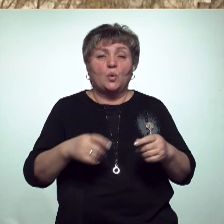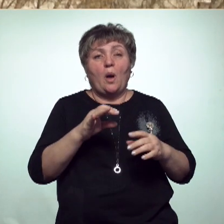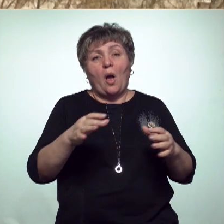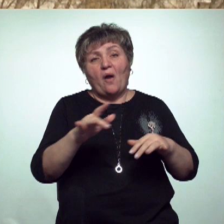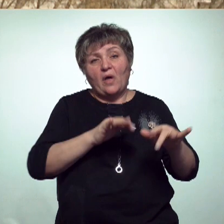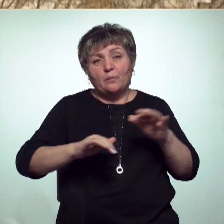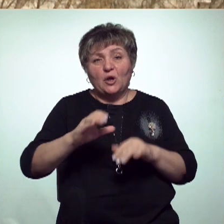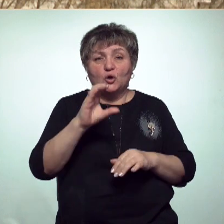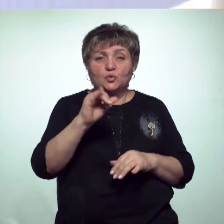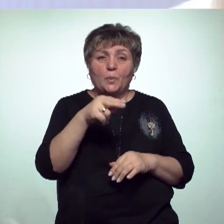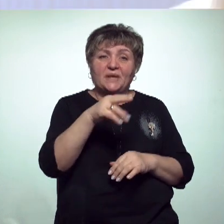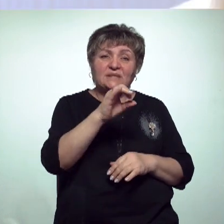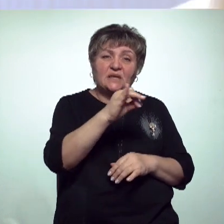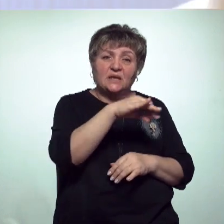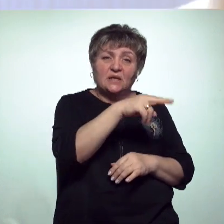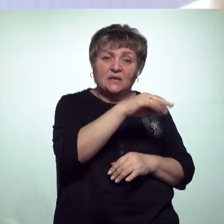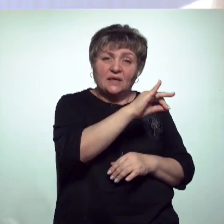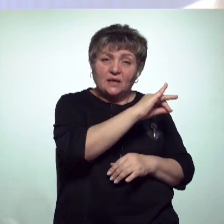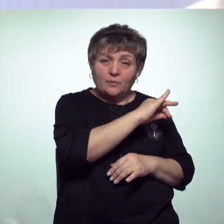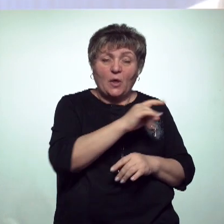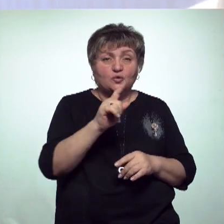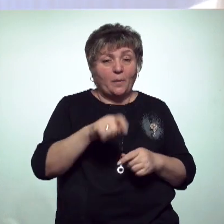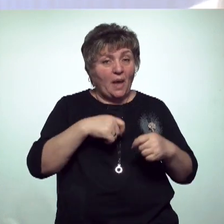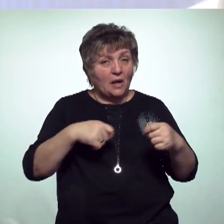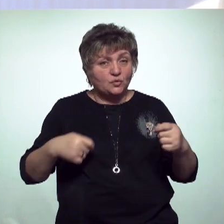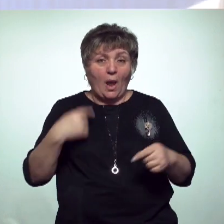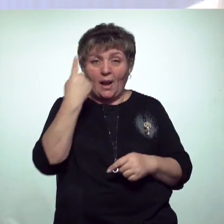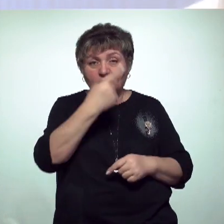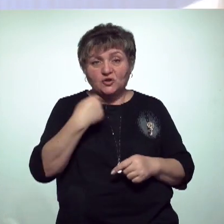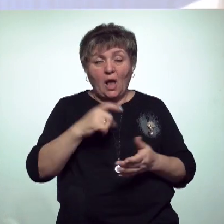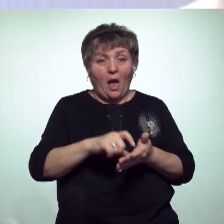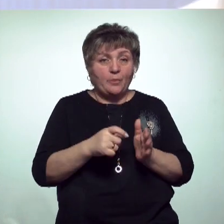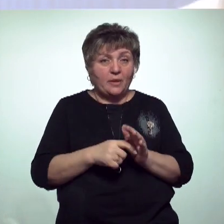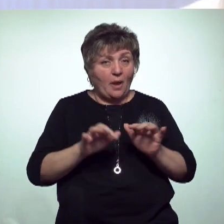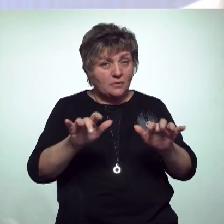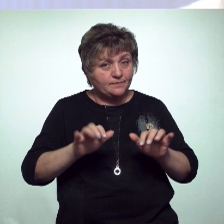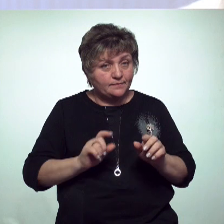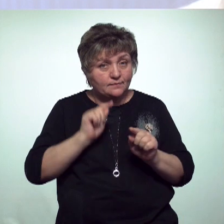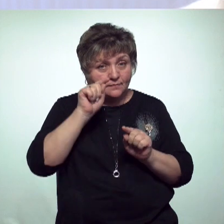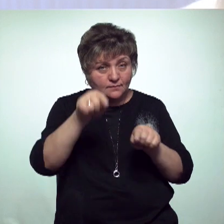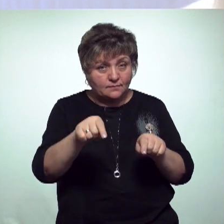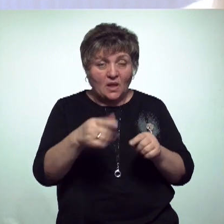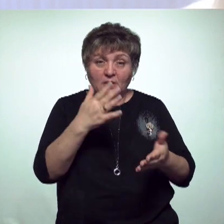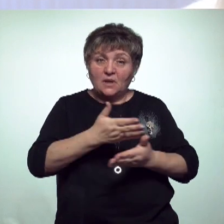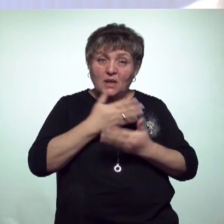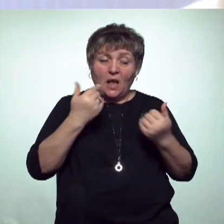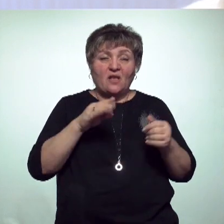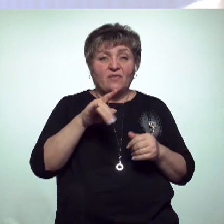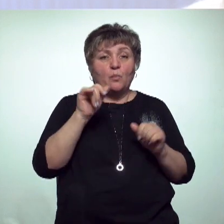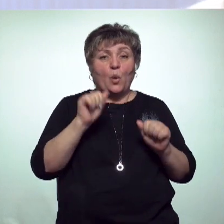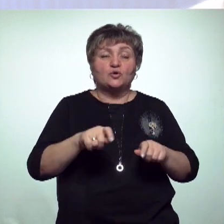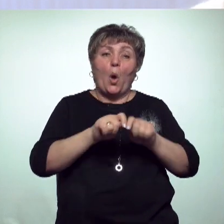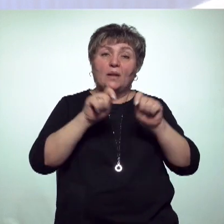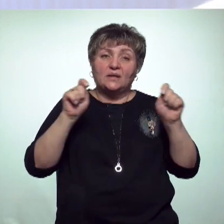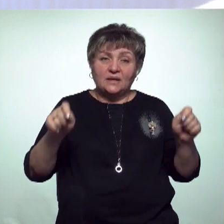получения субсидии. Чтобы получить рассрочку, вы можете зайти в личный кабинет. Если его нет, то вы можете его